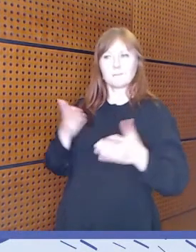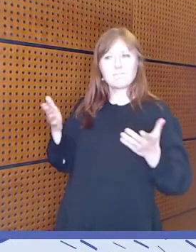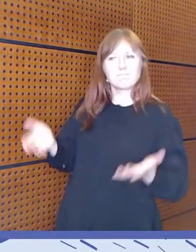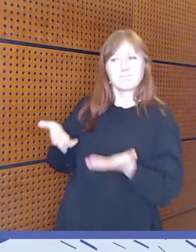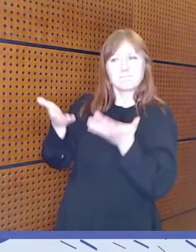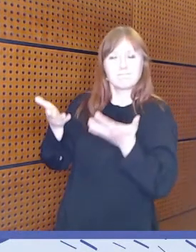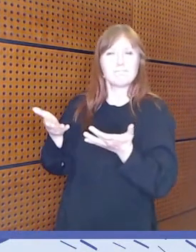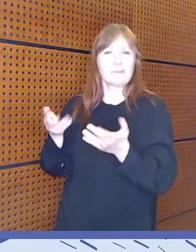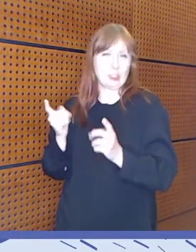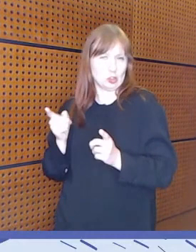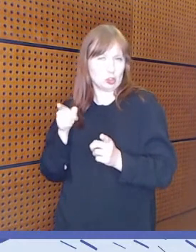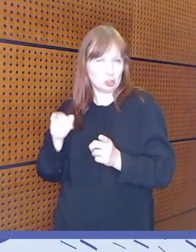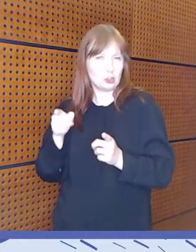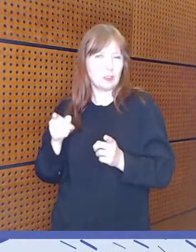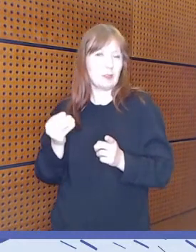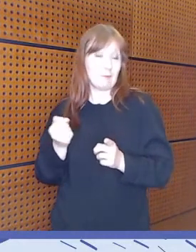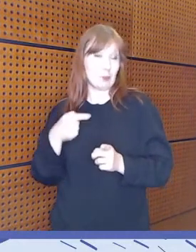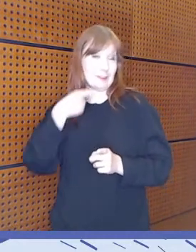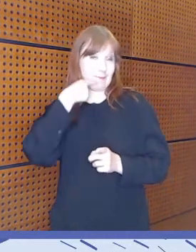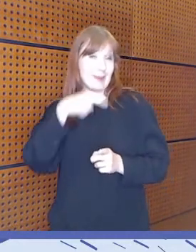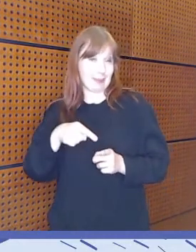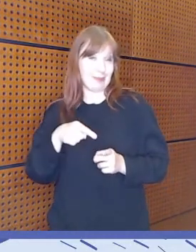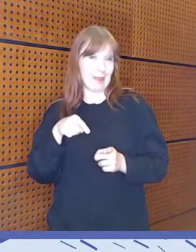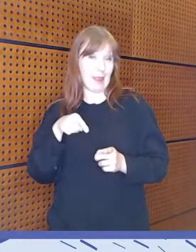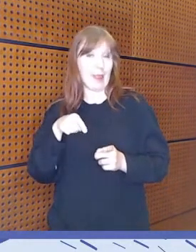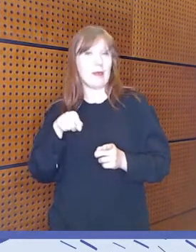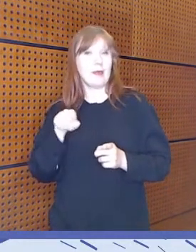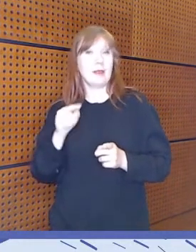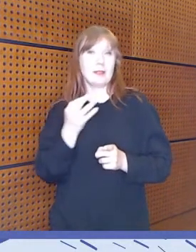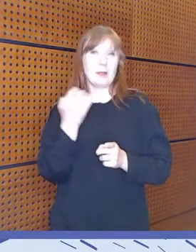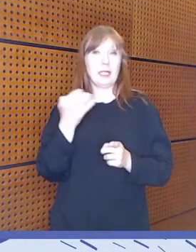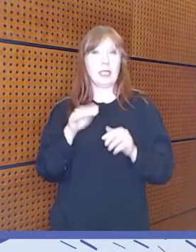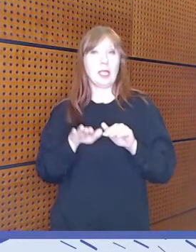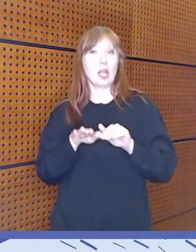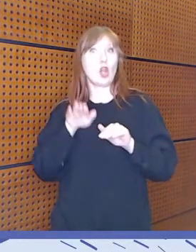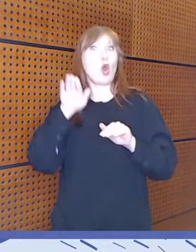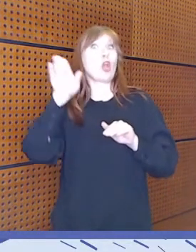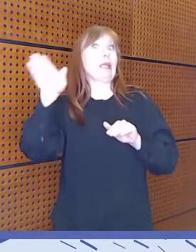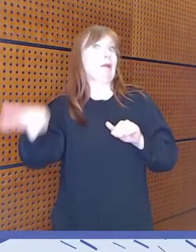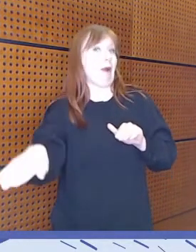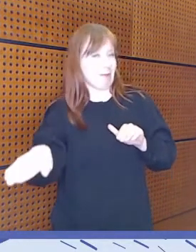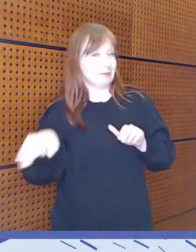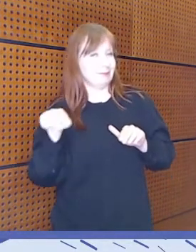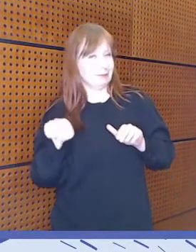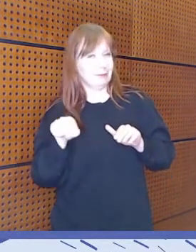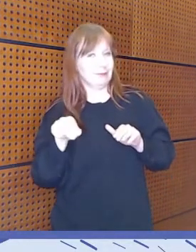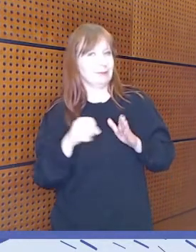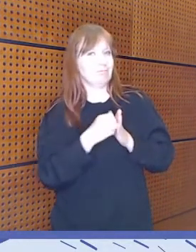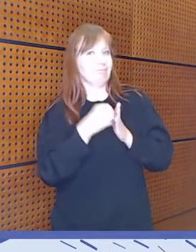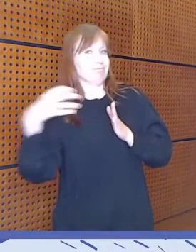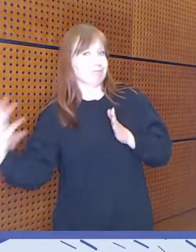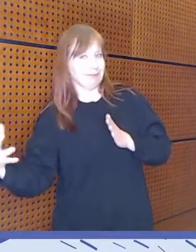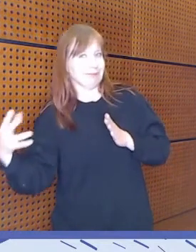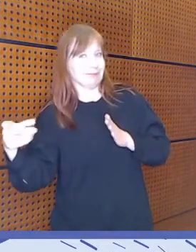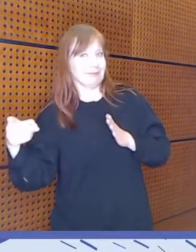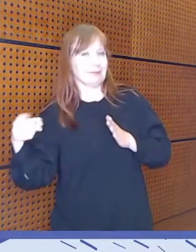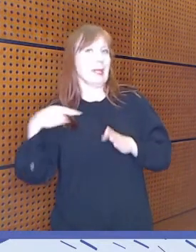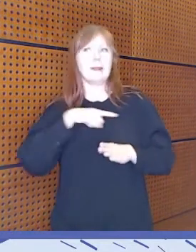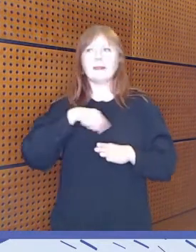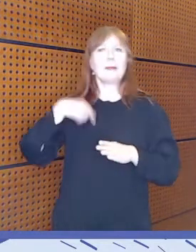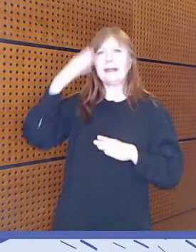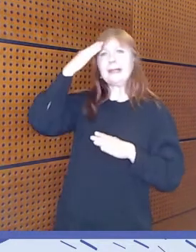tämä digiloikka on johtanut siihen, että me ei tiedetä paljon.